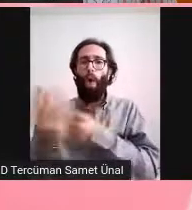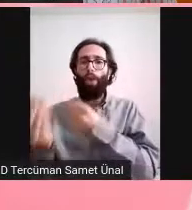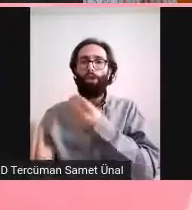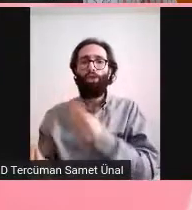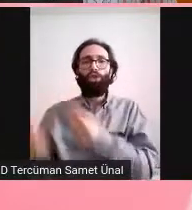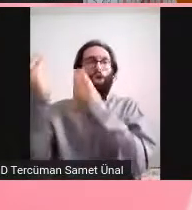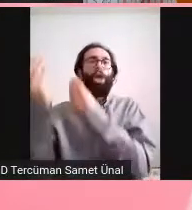SARS'ta galiba.